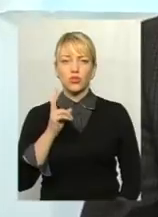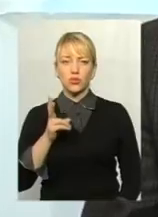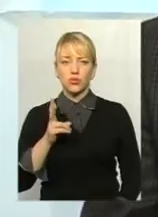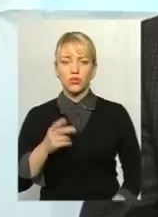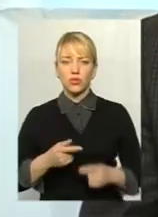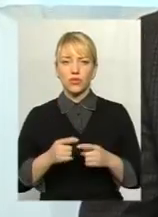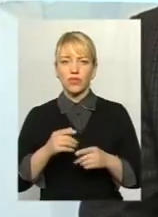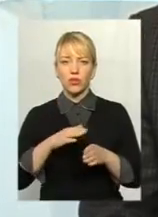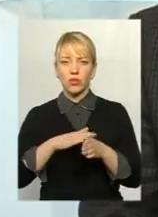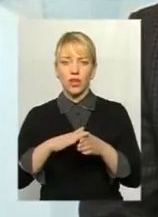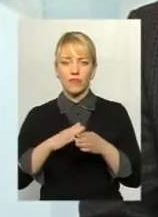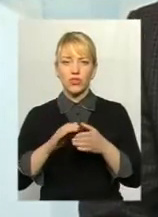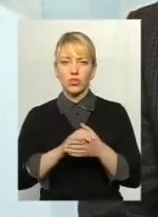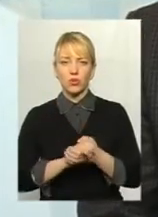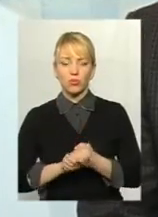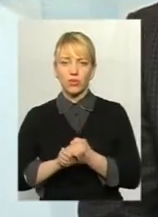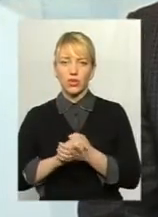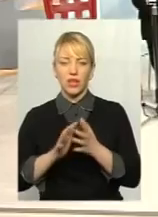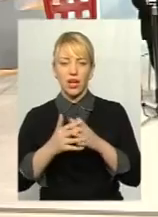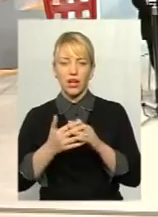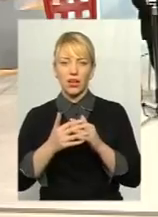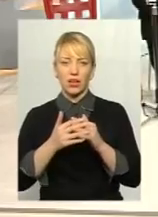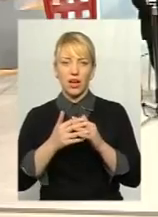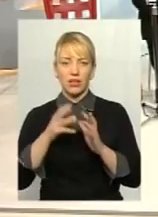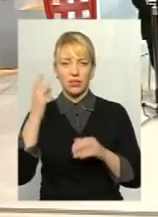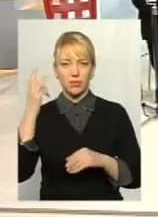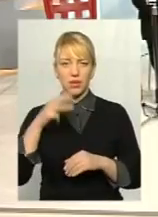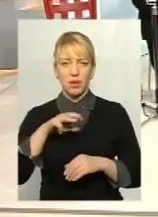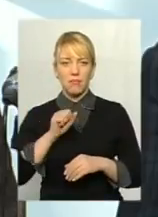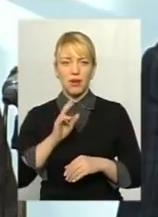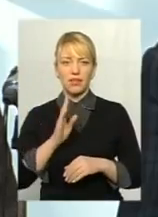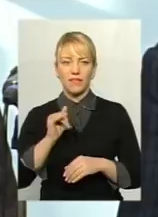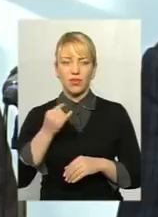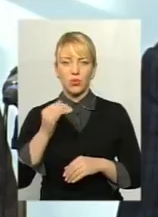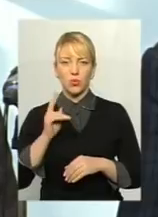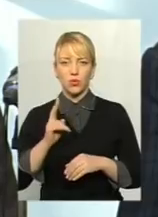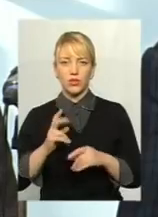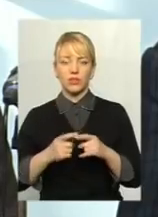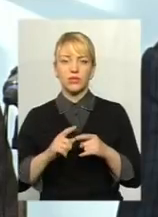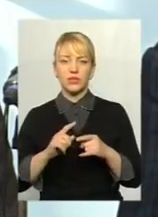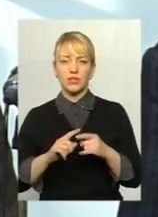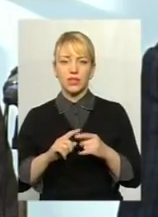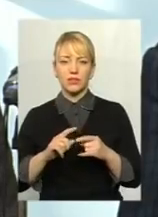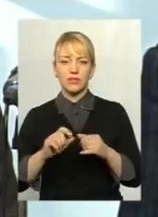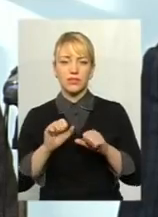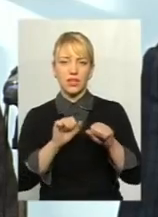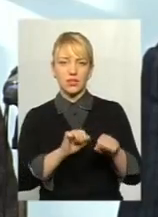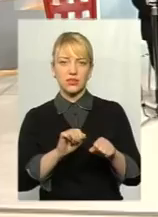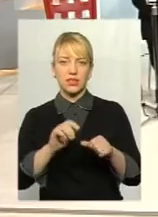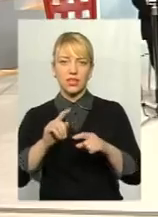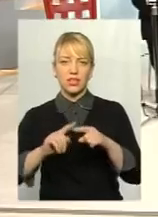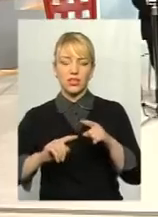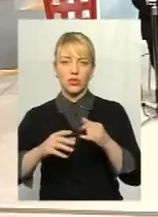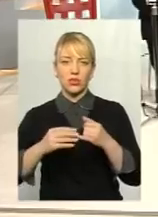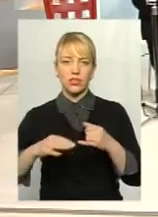об'єднавчого комітету аграрії у Хмельниччини, та Козьма Іванович Матвій Юк, голова комітету захист рідної з Замбалій. Також у цій